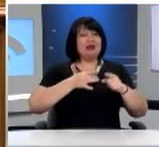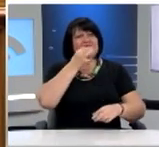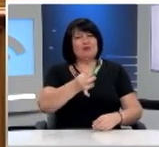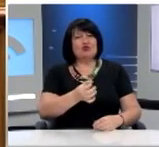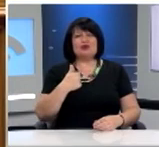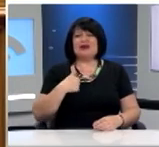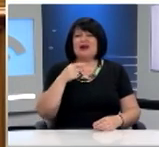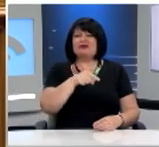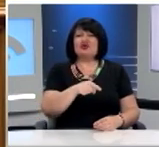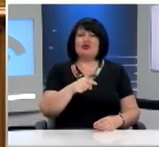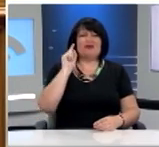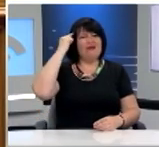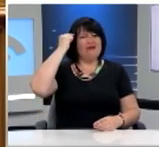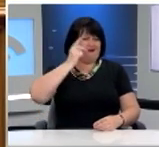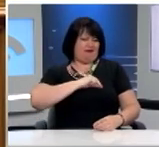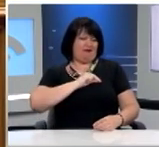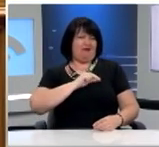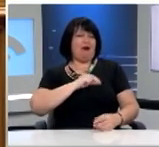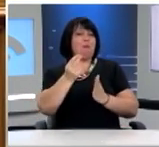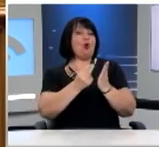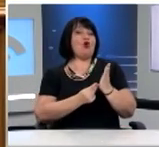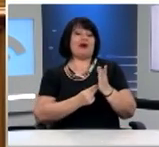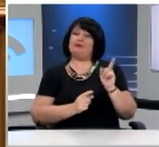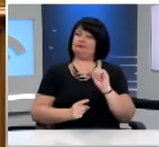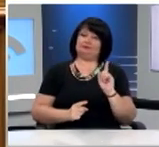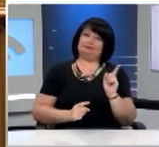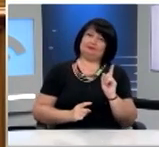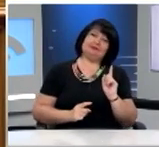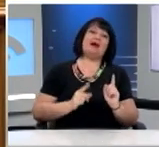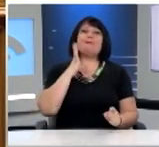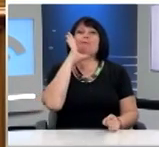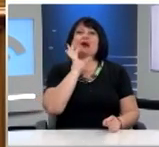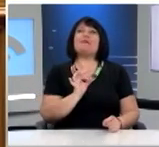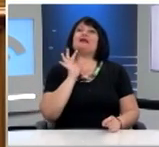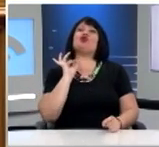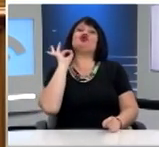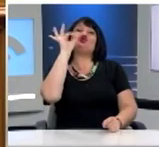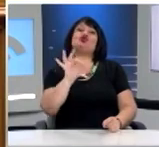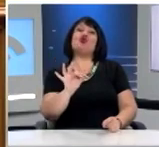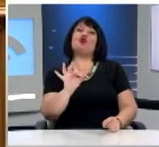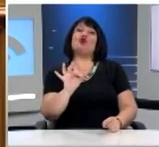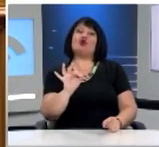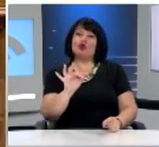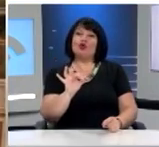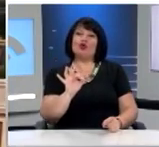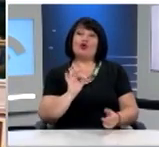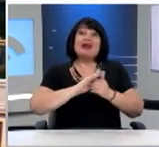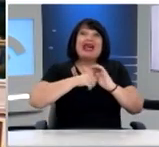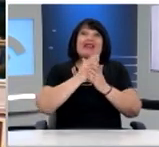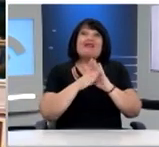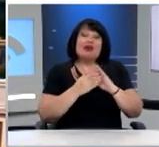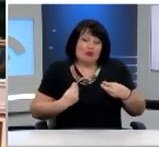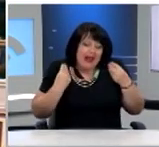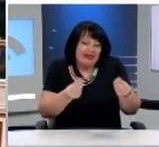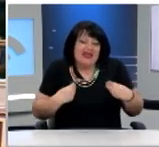καλλιεργούν μέρη στην ιδιωτέλεια και τη χρησιμοθυρία. Αγαπητοί βουλευτές, ο πραγματικός στόχος είναι η ανάπτυξη των ενδιαφέροντων των μαθητών για την αναδιωτηλή